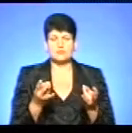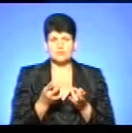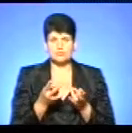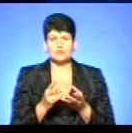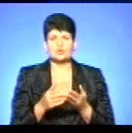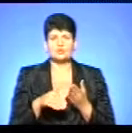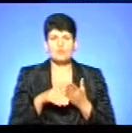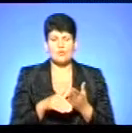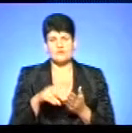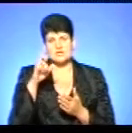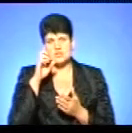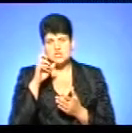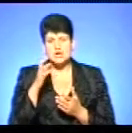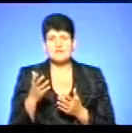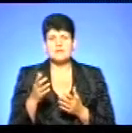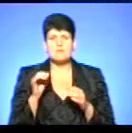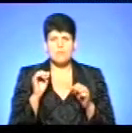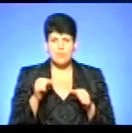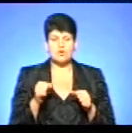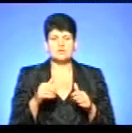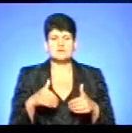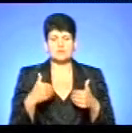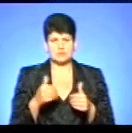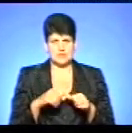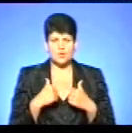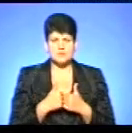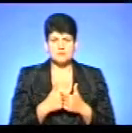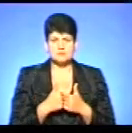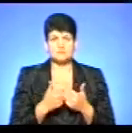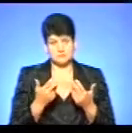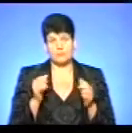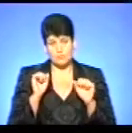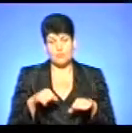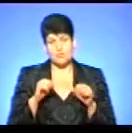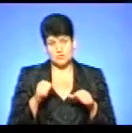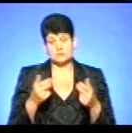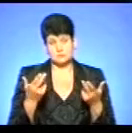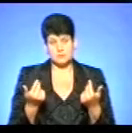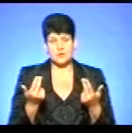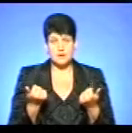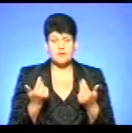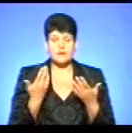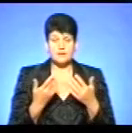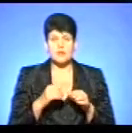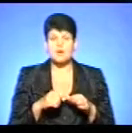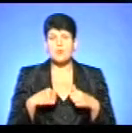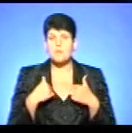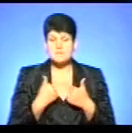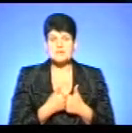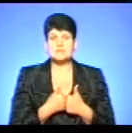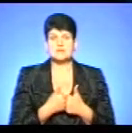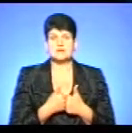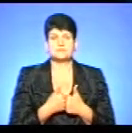допомоги від держави, безпосередньо може звернутися на комісію? Може звернутися на комісію, так. Але комісія, в свою чергу, буде